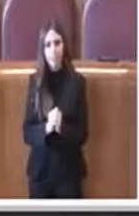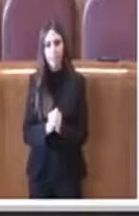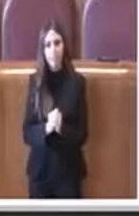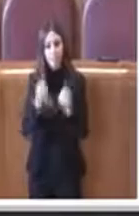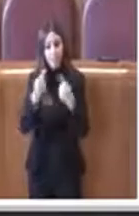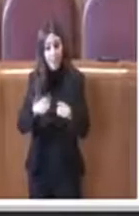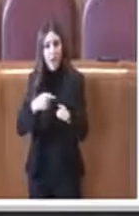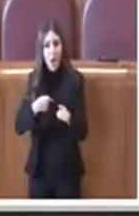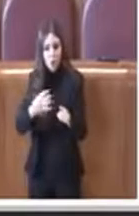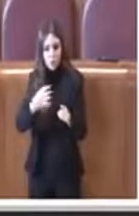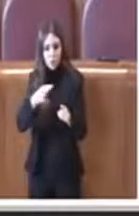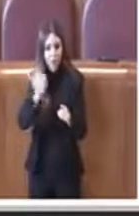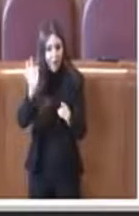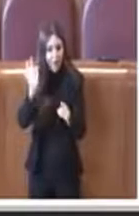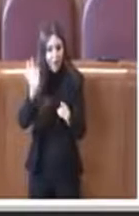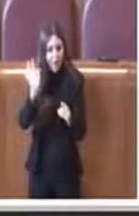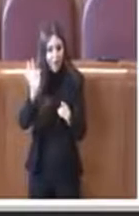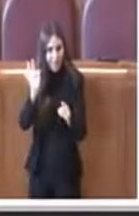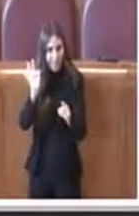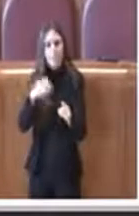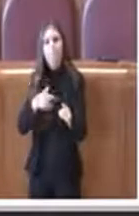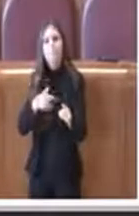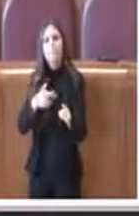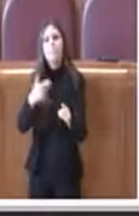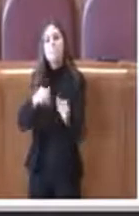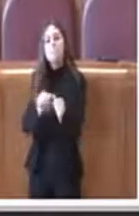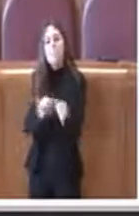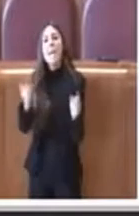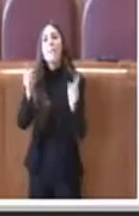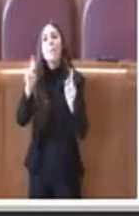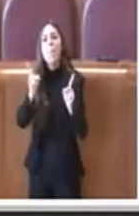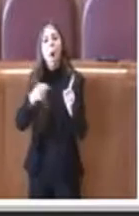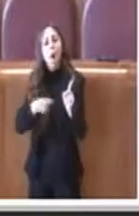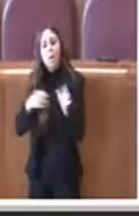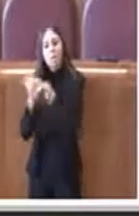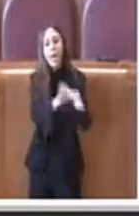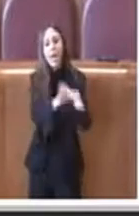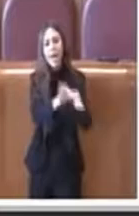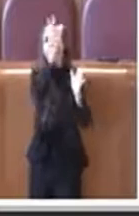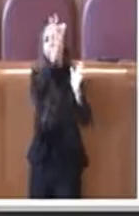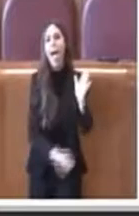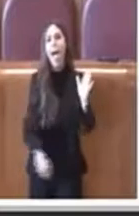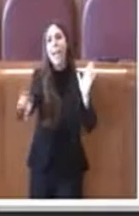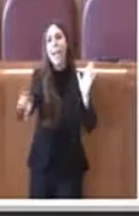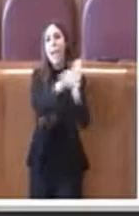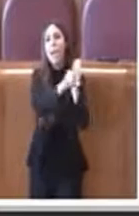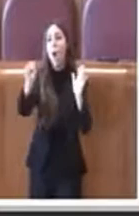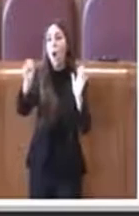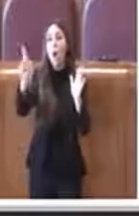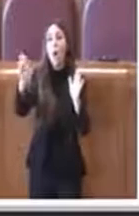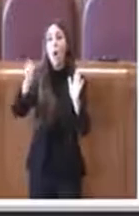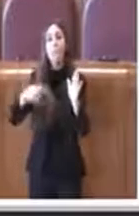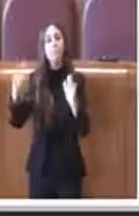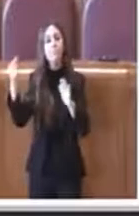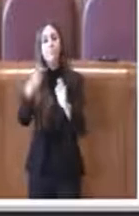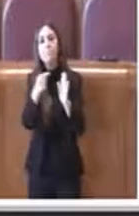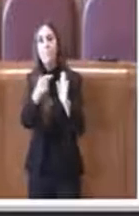scelta viene fatta in base ad una precisa norma di legge e l'OREF indica